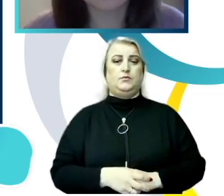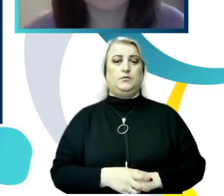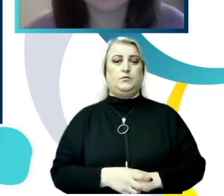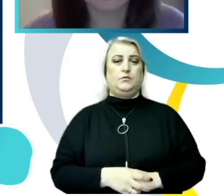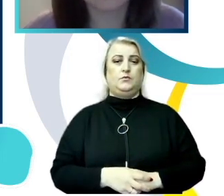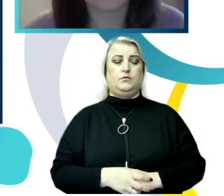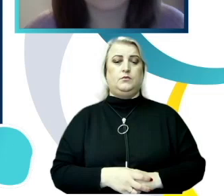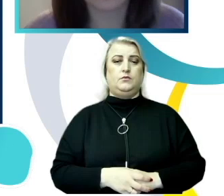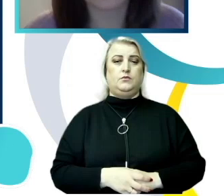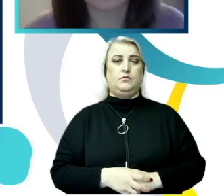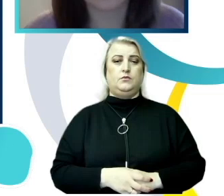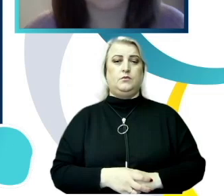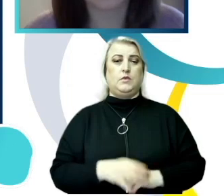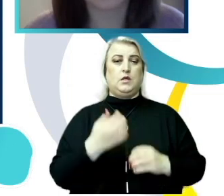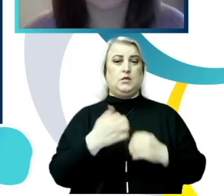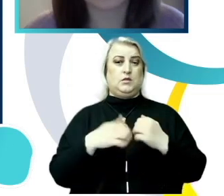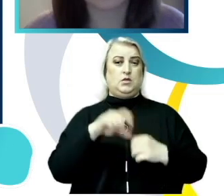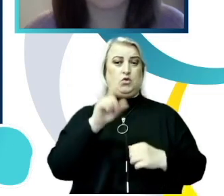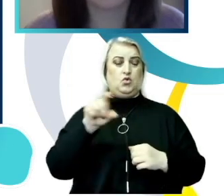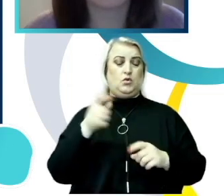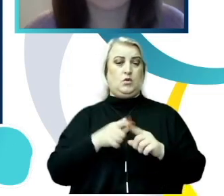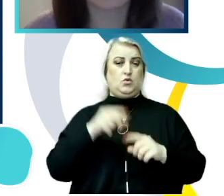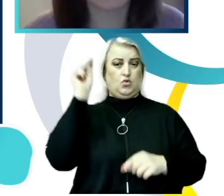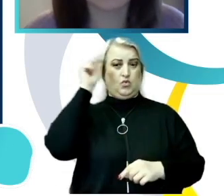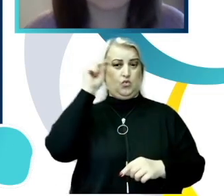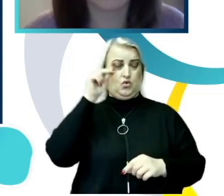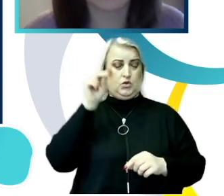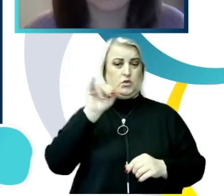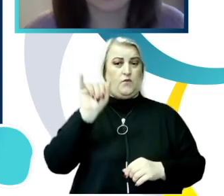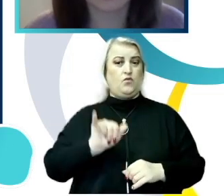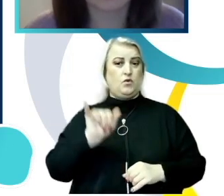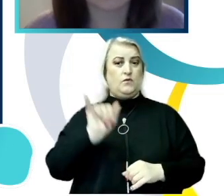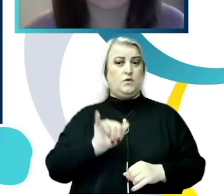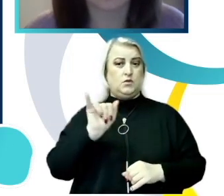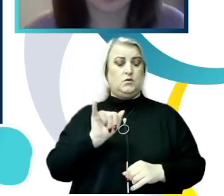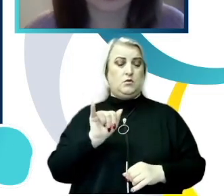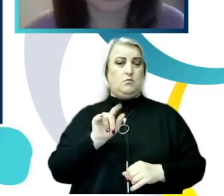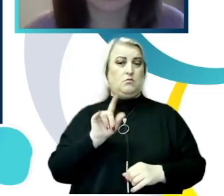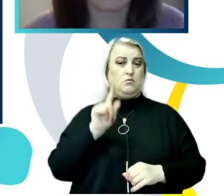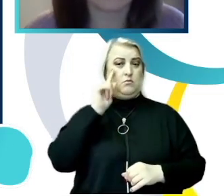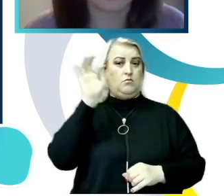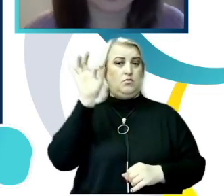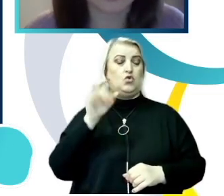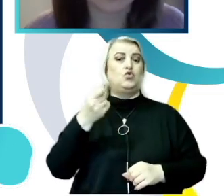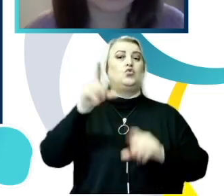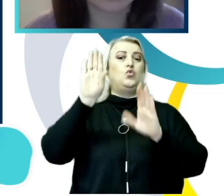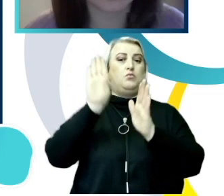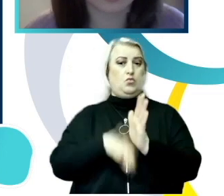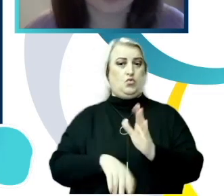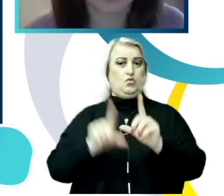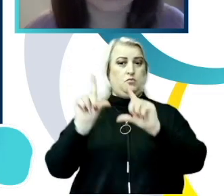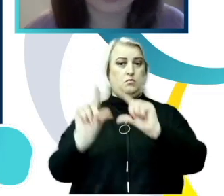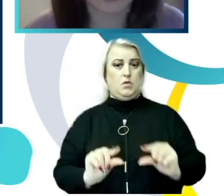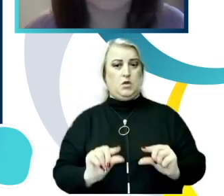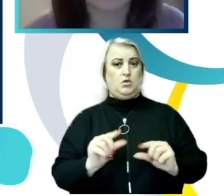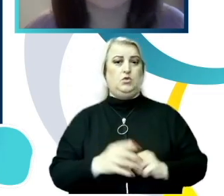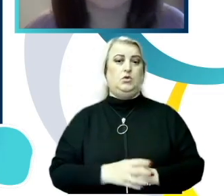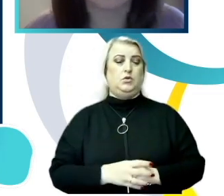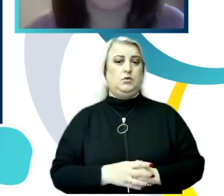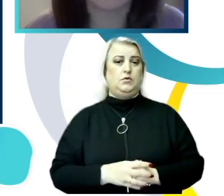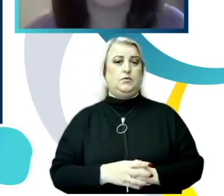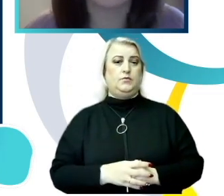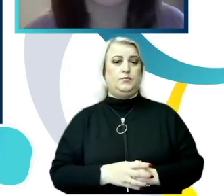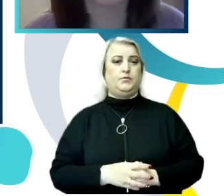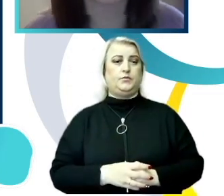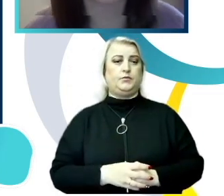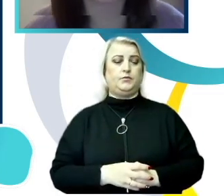menționez aici că în rândul celor care își fac studiile în universități ponderea este și mai mică și aceasta o vedeți și în graficul care este prezentat